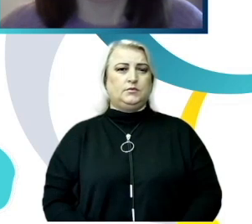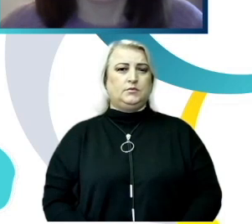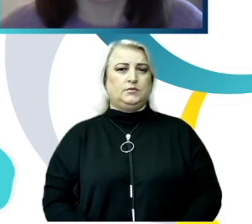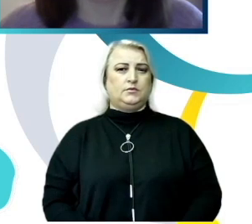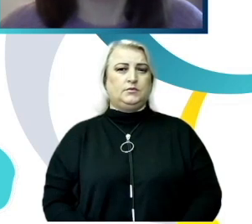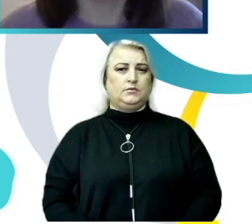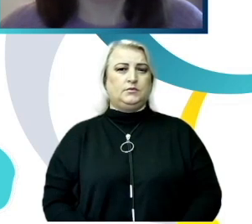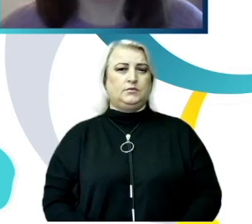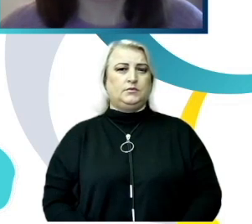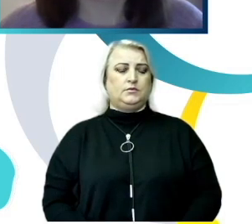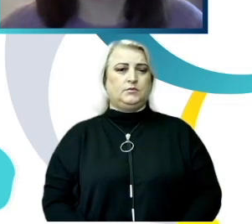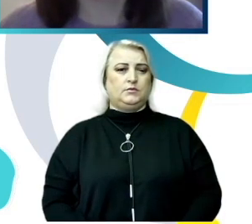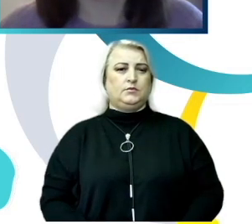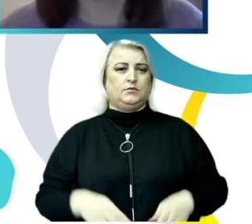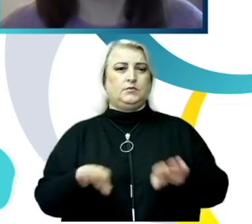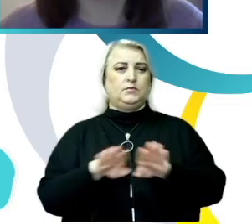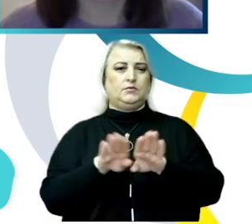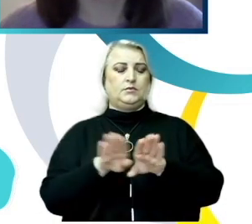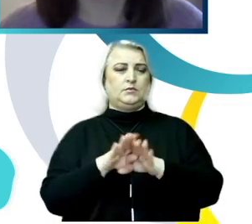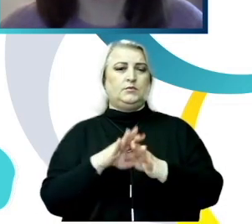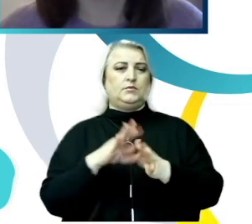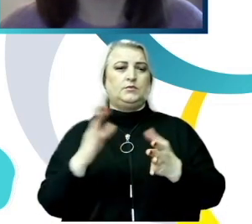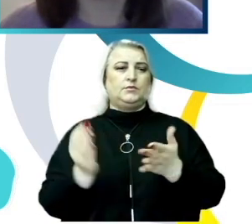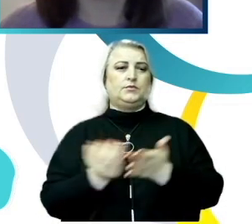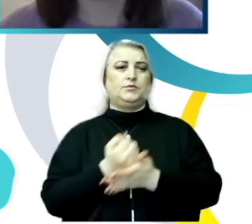La fel s-a identificat și